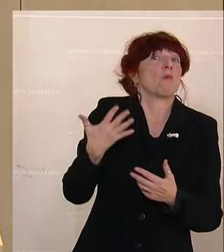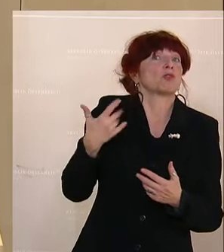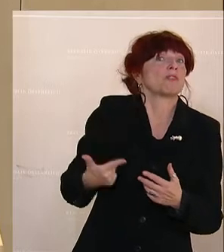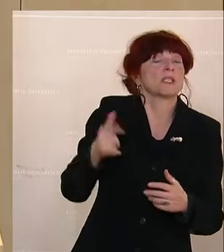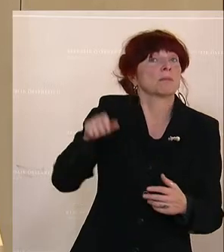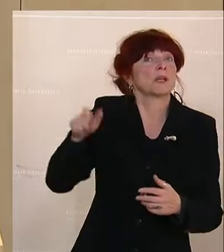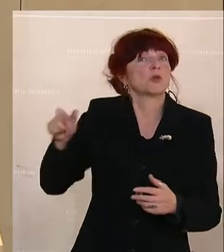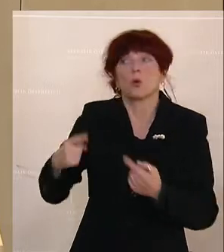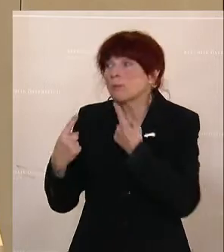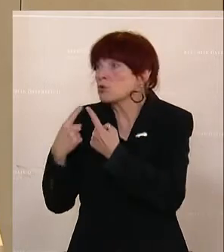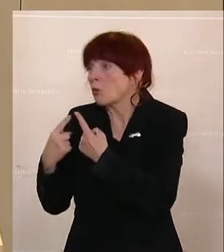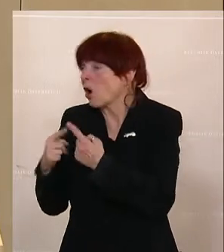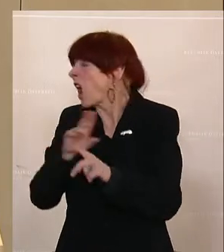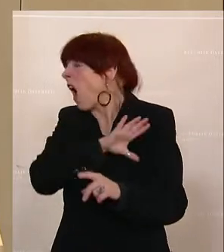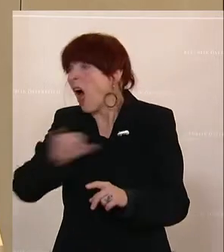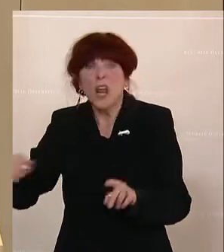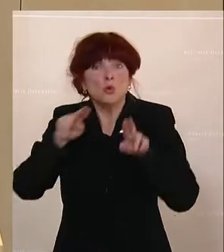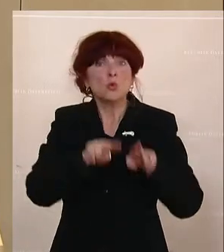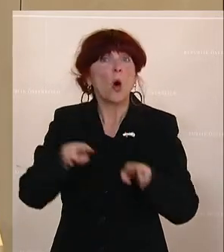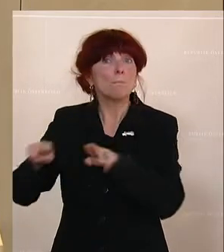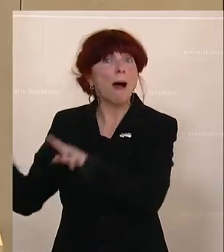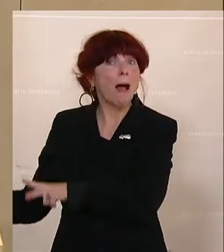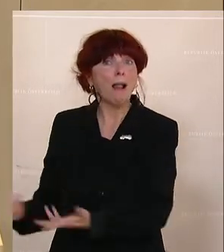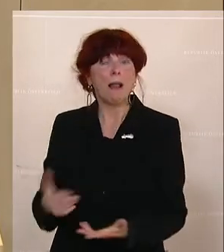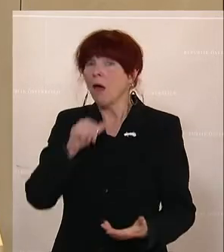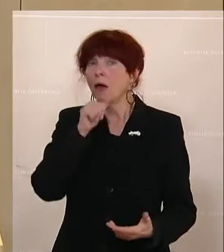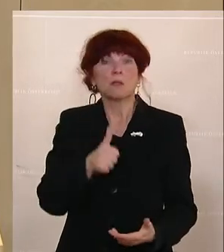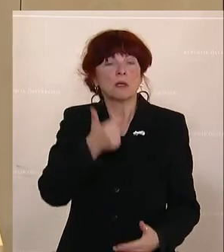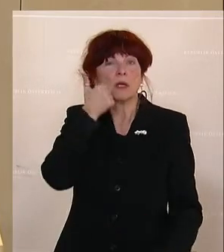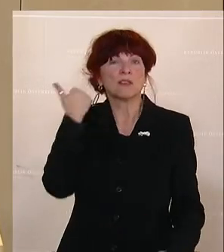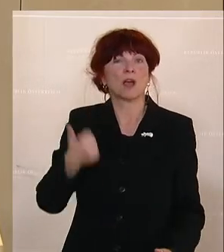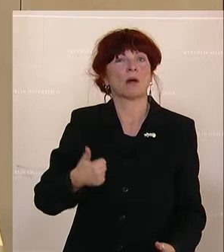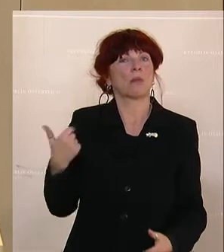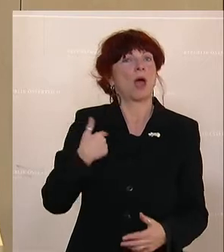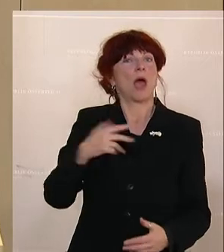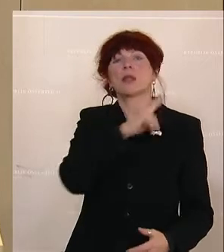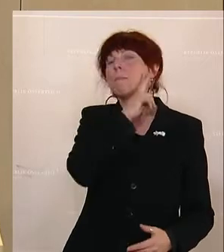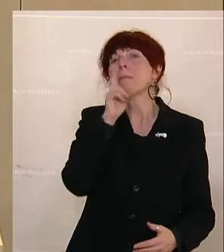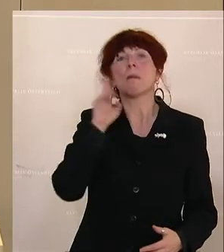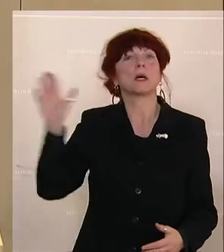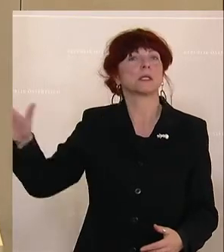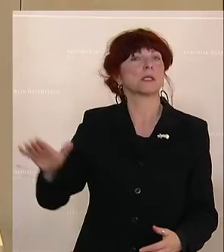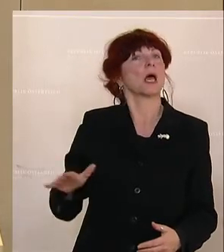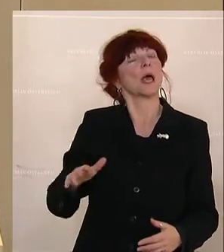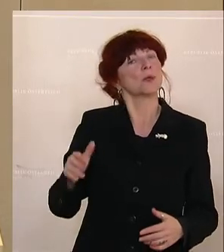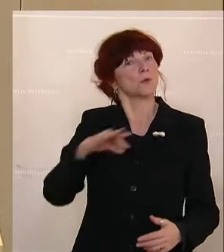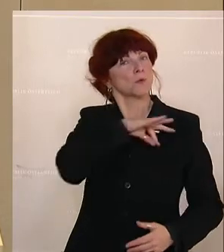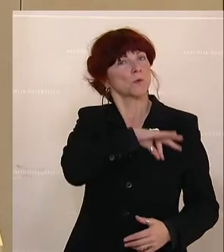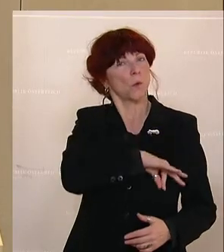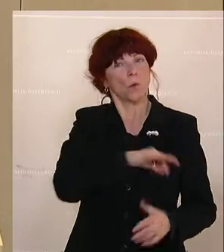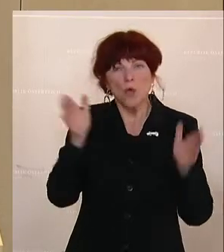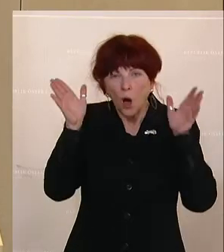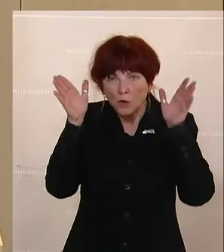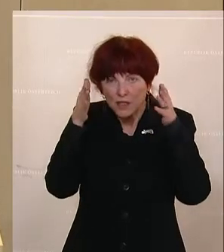einmal ein Exzentriker gefunden. Da war eine Mutter mit ihrem autistischen Sohn, der sehr